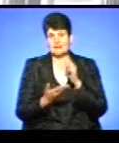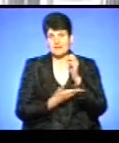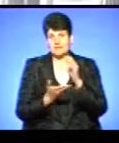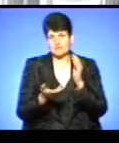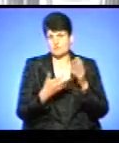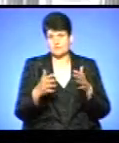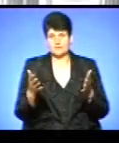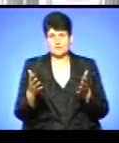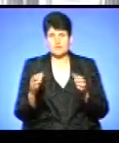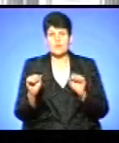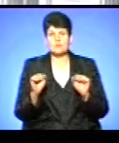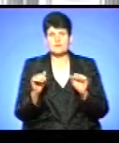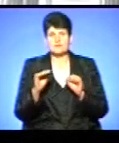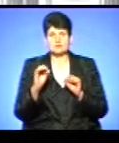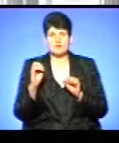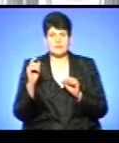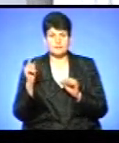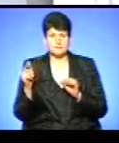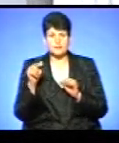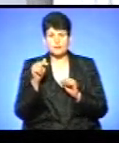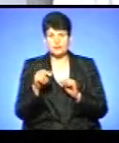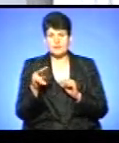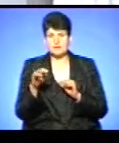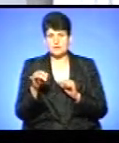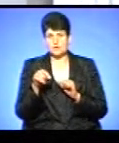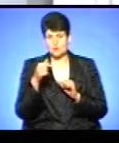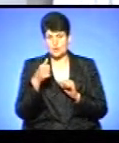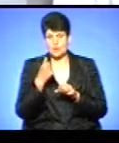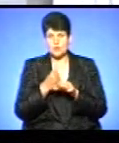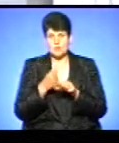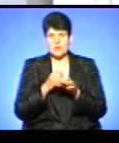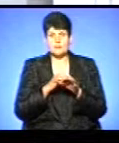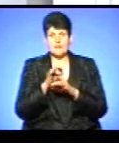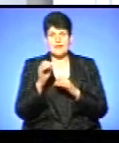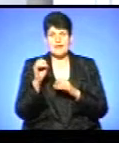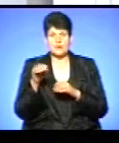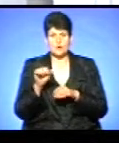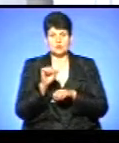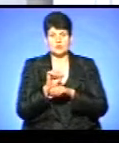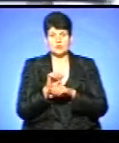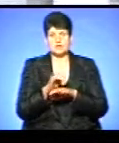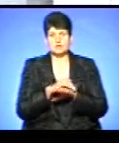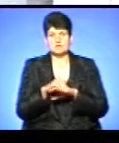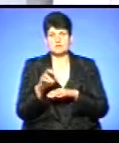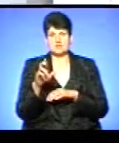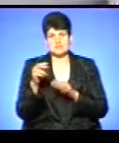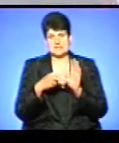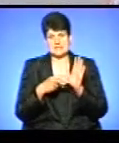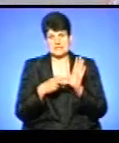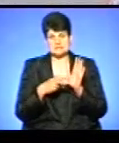управління житлово-комунального господарства міста. Тут у липні цього року розробляли проєкт еко-стоянки на вулиці Бержанська, 7.